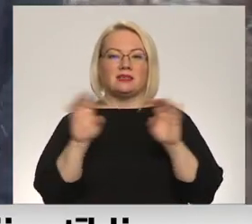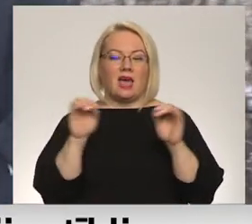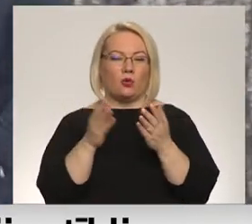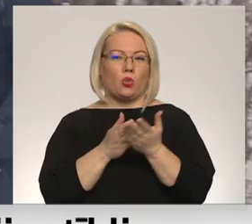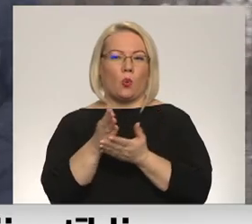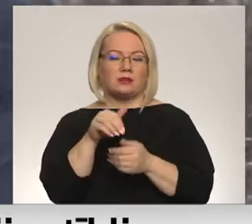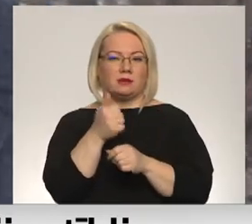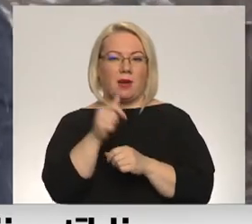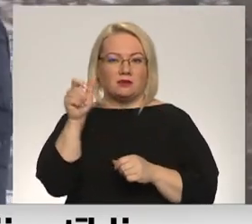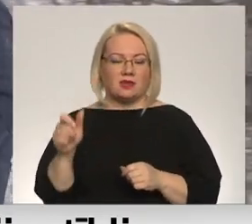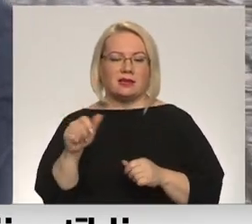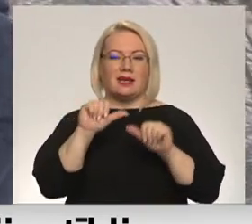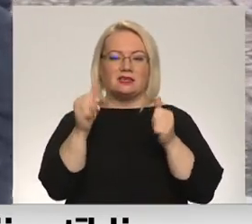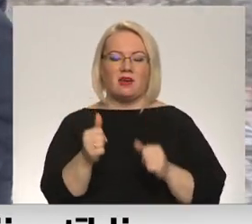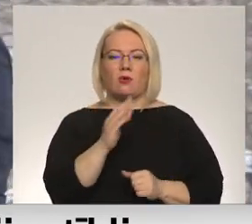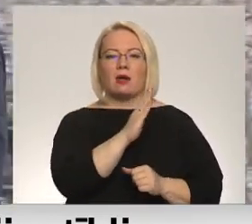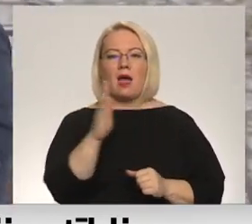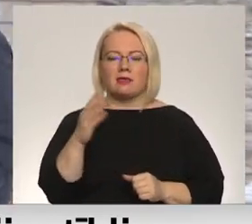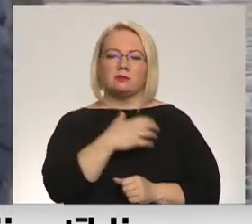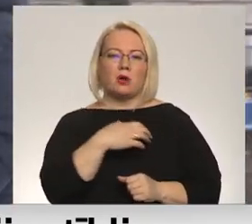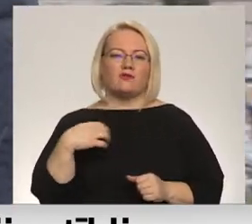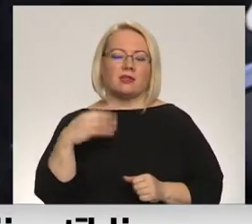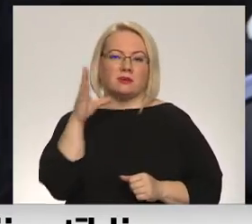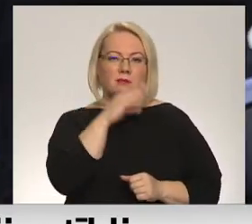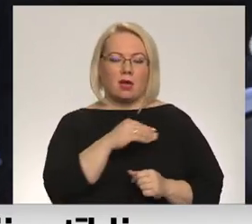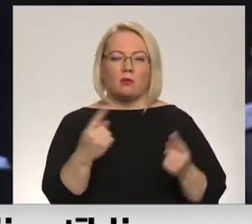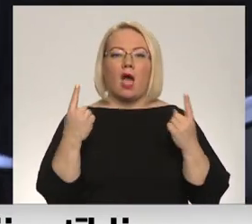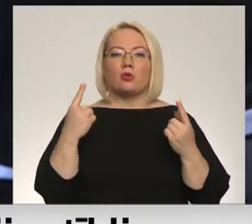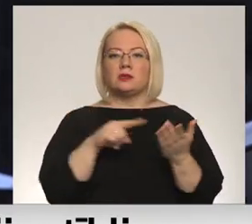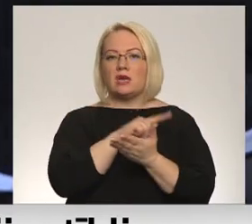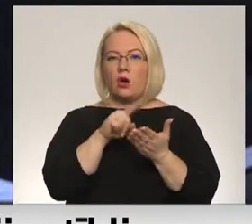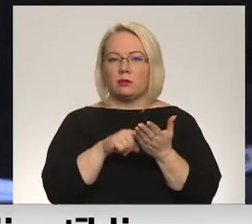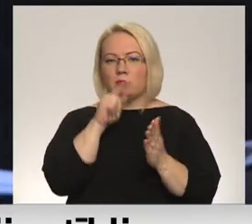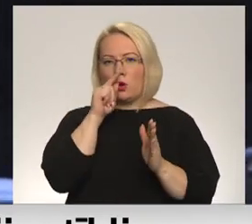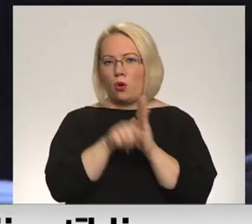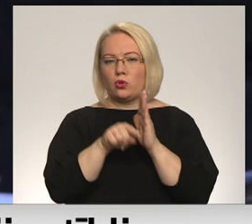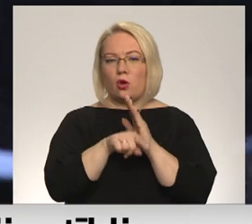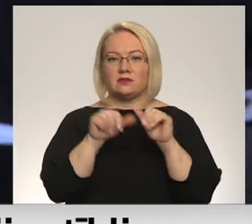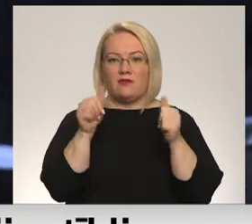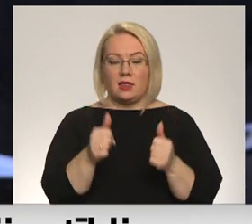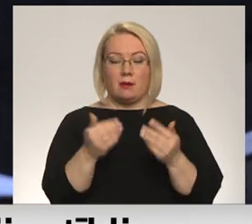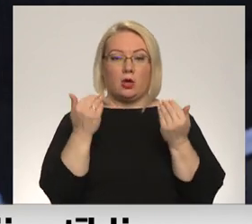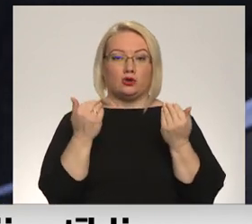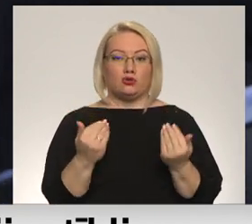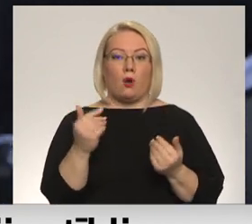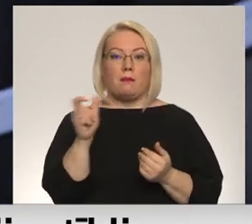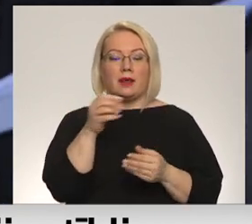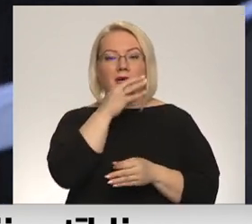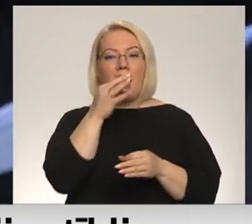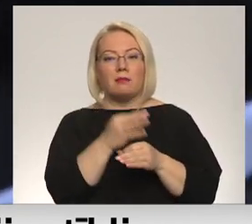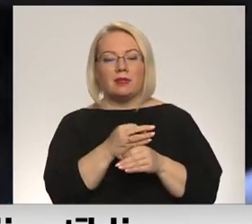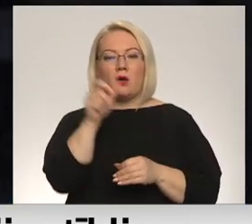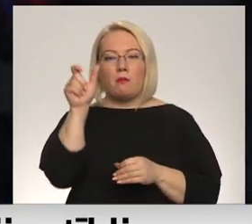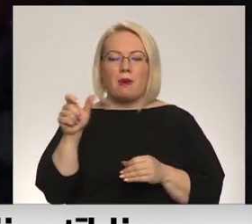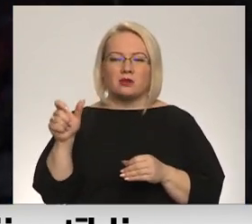reģis izveidi ir atkarīgi no katras pašvaldības rocības. Un aktuāls ir jautājums par kontrolas mehānismiem, jo, piemēram, šobrīd atbildīgo personu iespējas